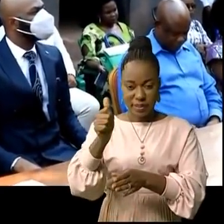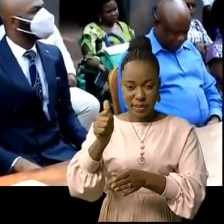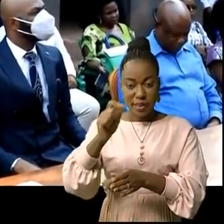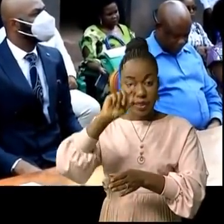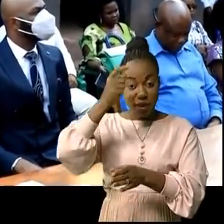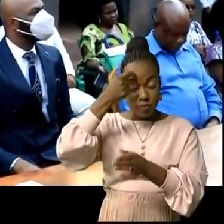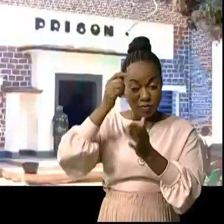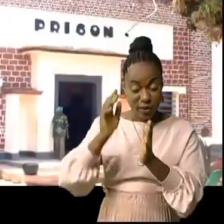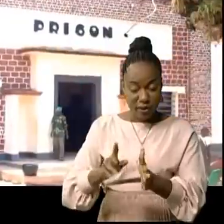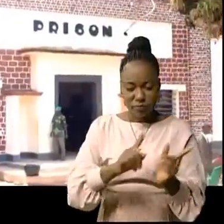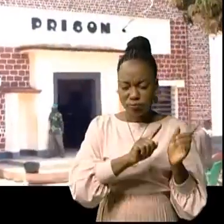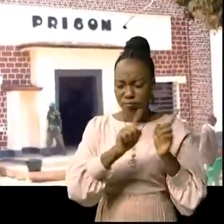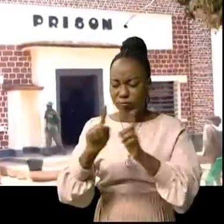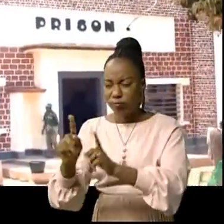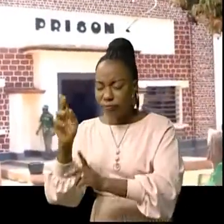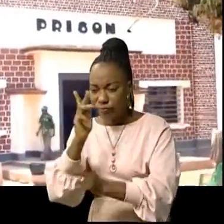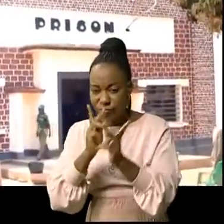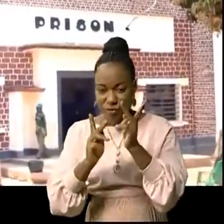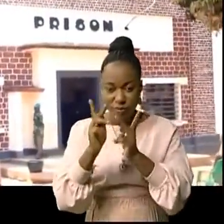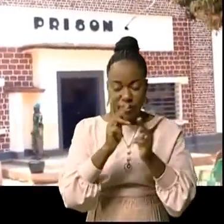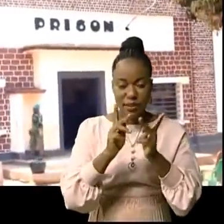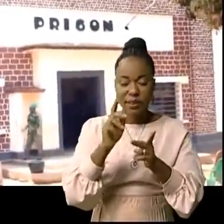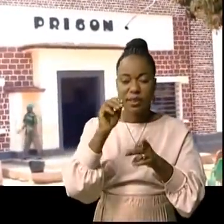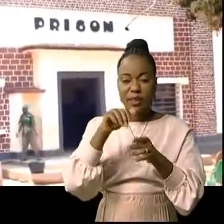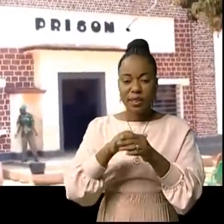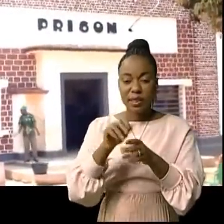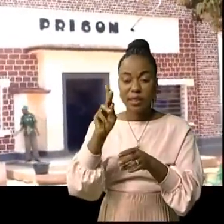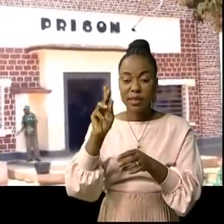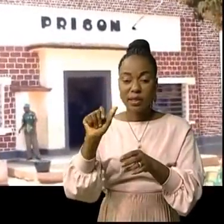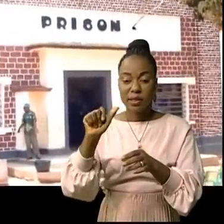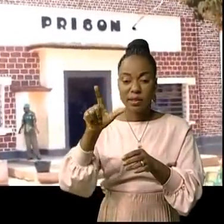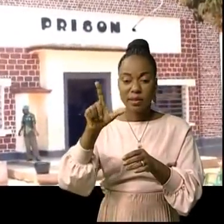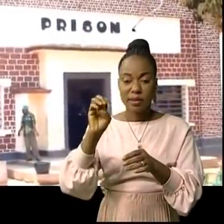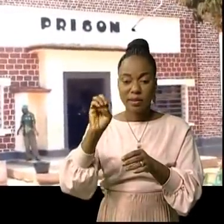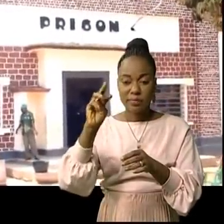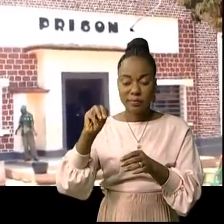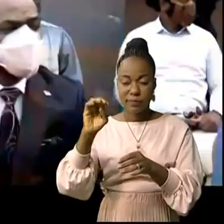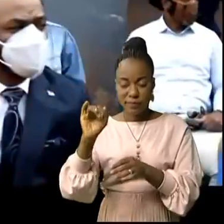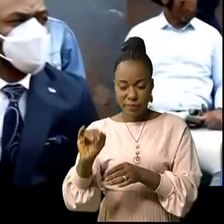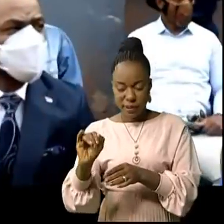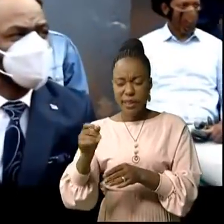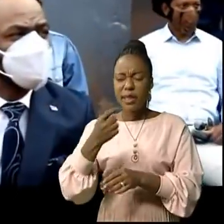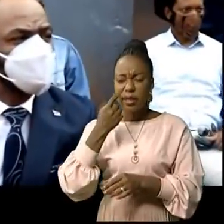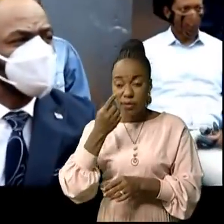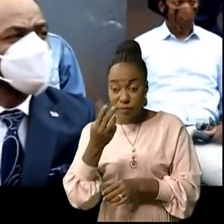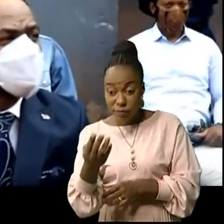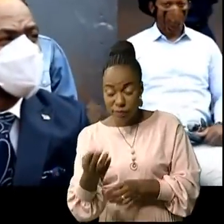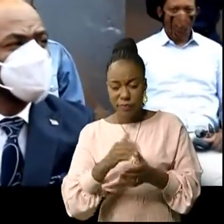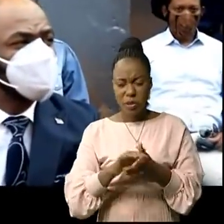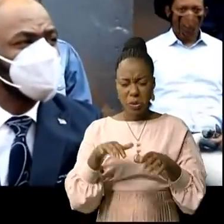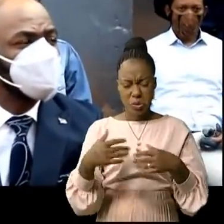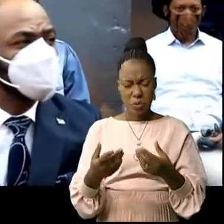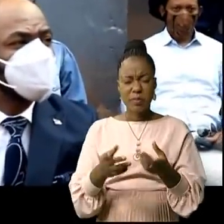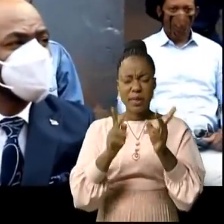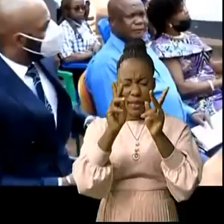a fait une visite à la prison centrale de Kalemi afin de se rendre compte de l'état de cette maison carcérale et des conditions dans lesquelles